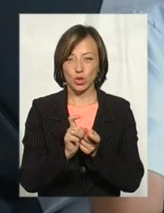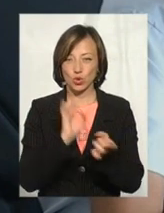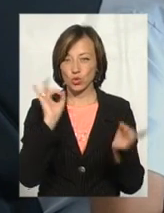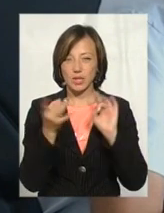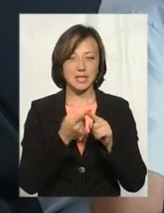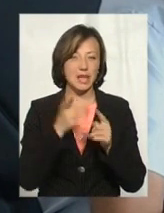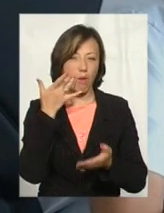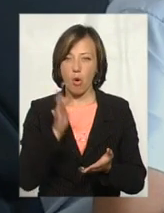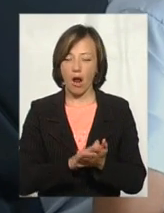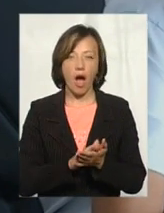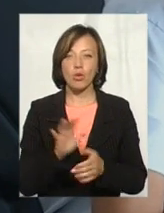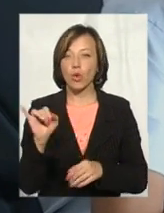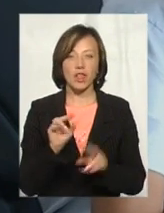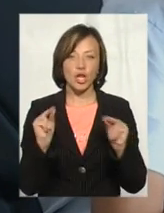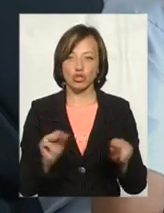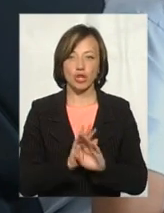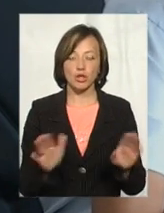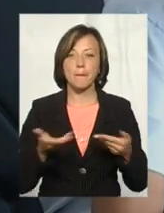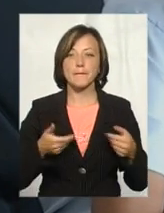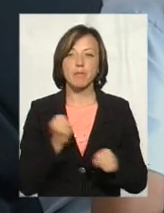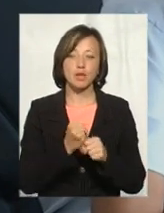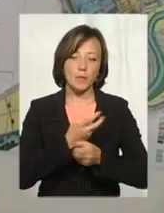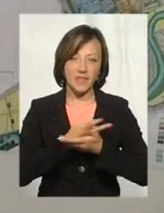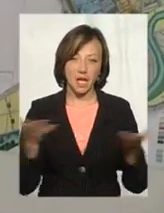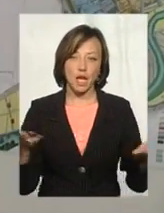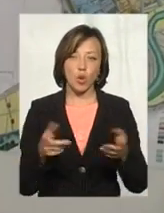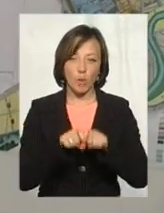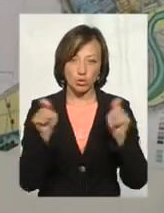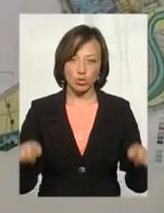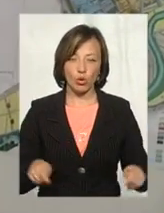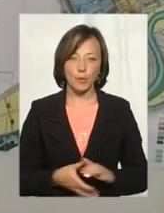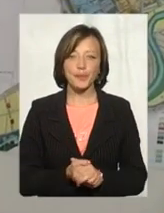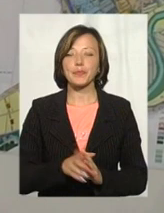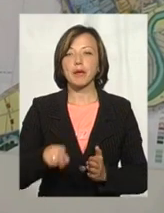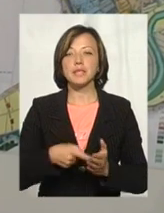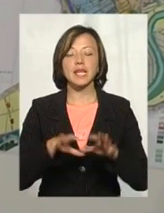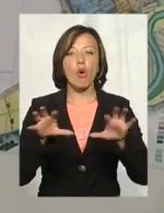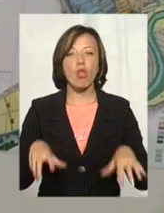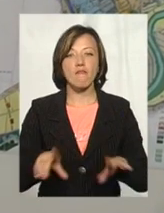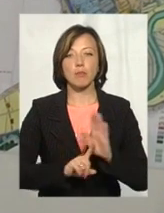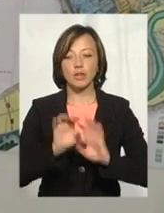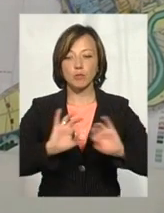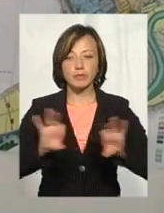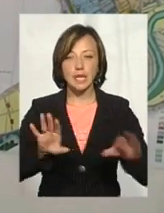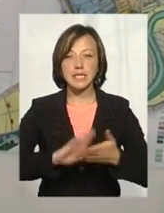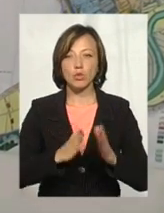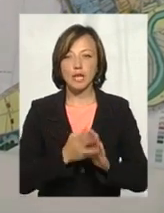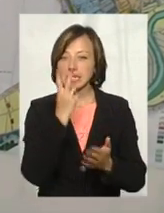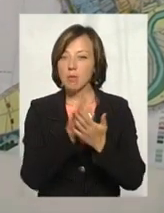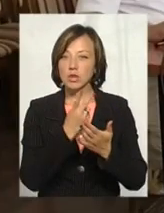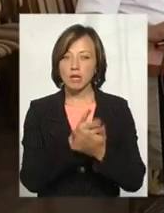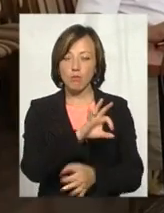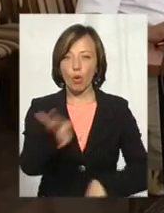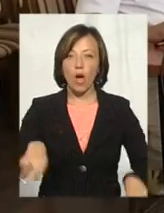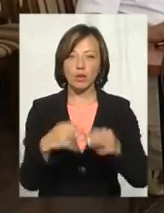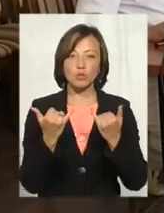– це аморально і нечасно. Ми працюємо відкрито-прозоро. Міський голова Микола Мельничук розпочав пояснення ситуації із демонстрації